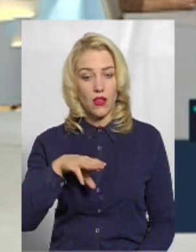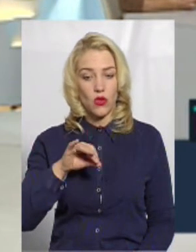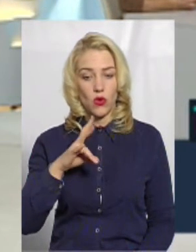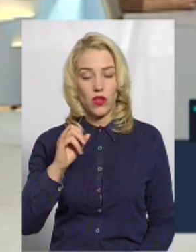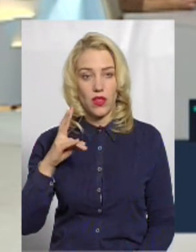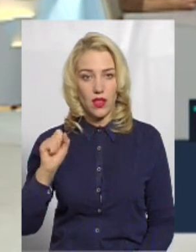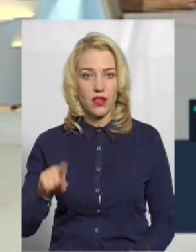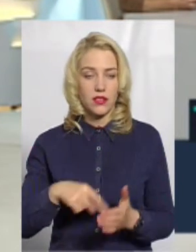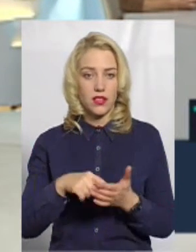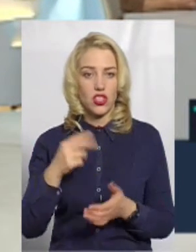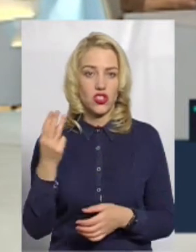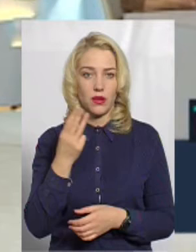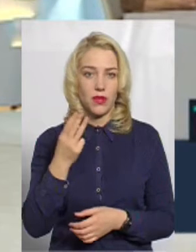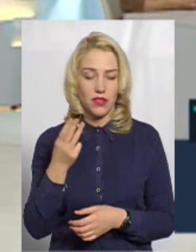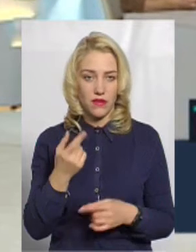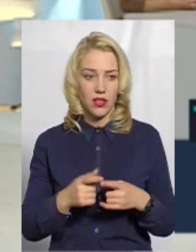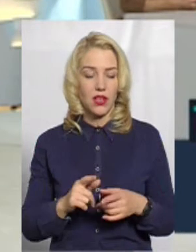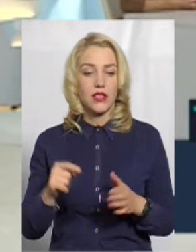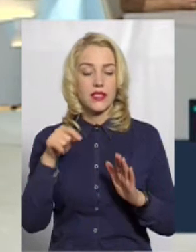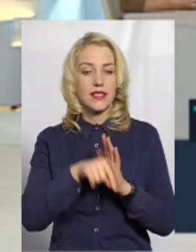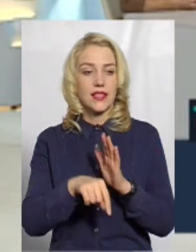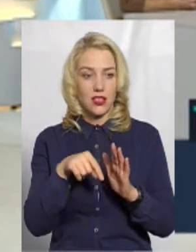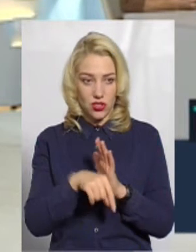Антоніна Щепетівки. Доброго вечора. Значить,